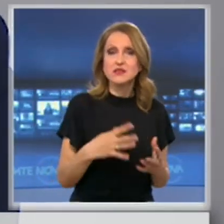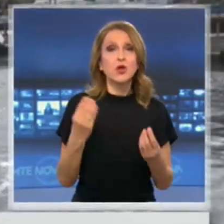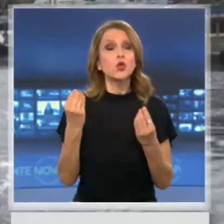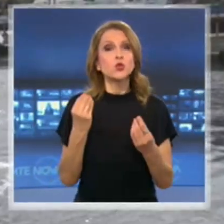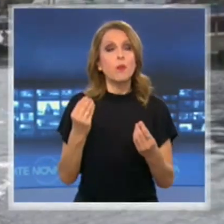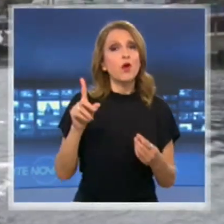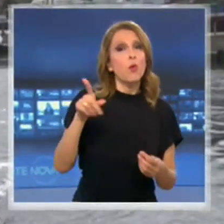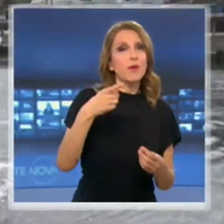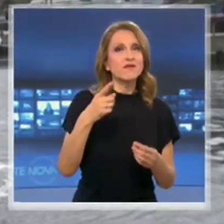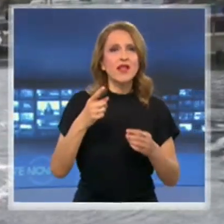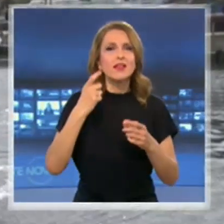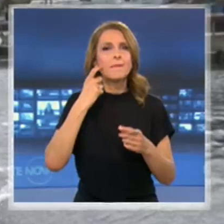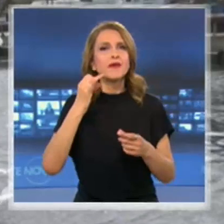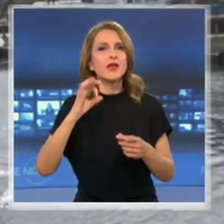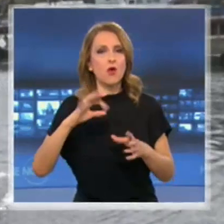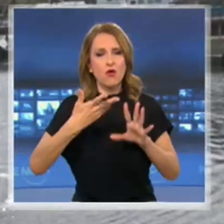биоразмообразието.